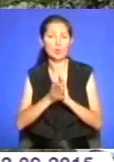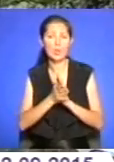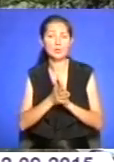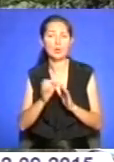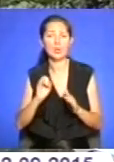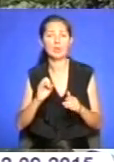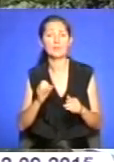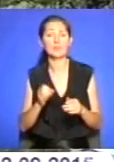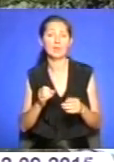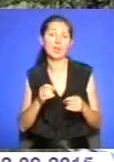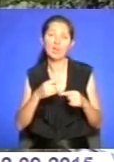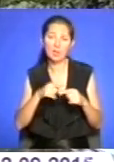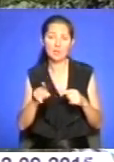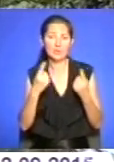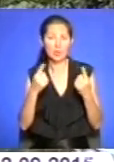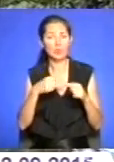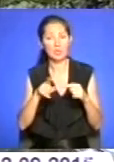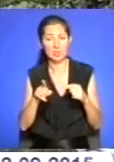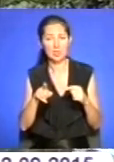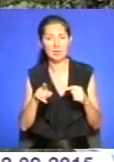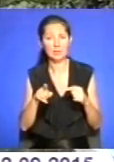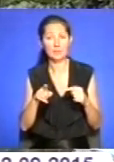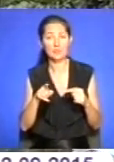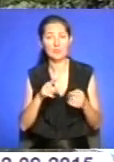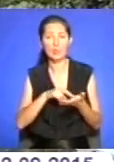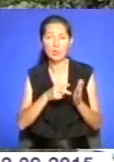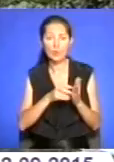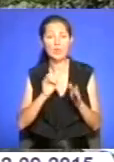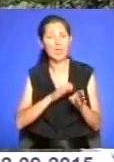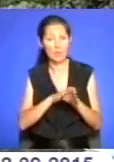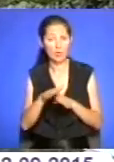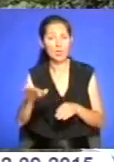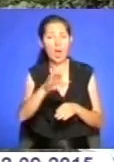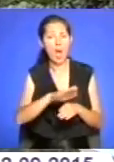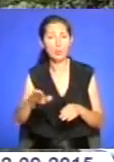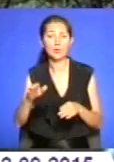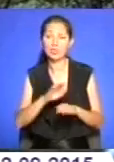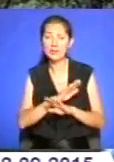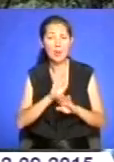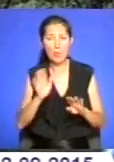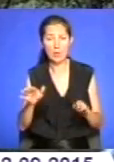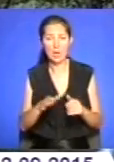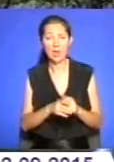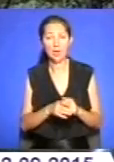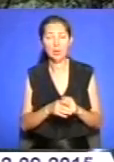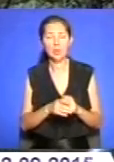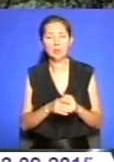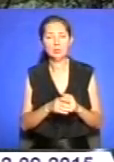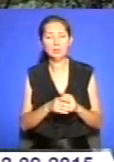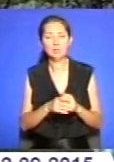значної різниці в планованих і виконаних площах посіву не буде. Болячи по